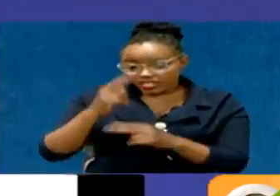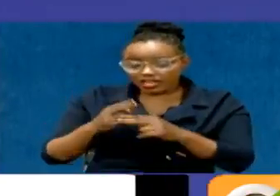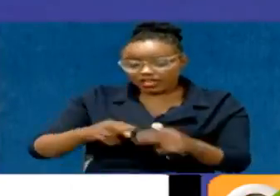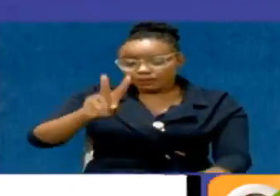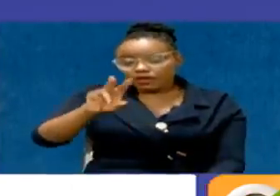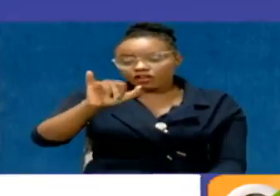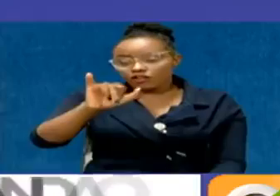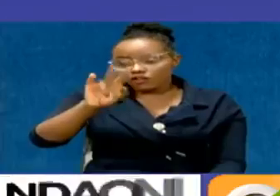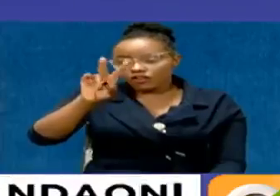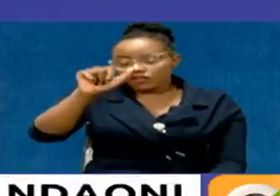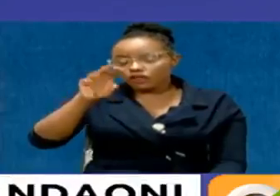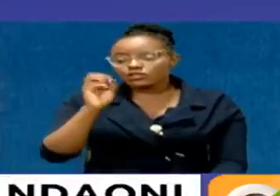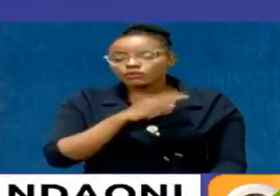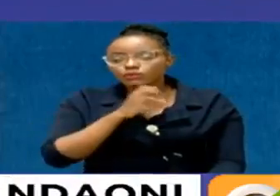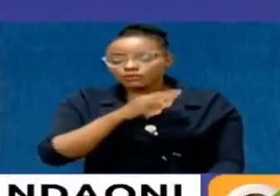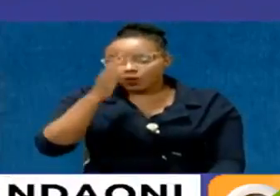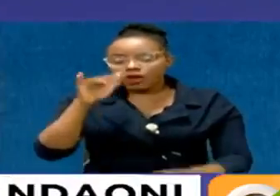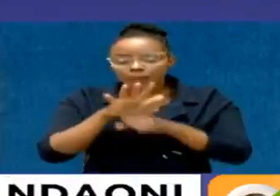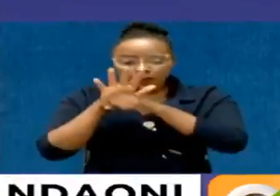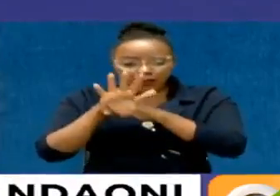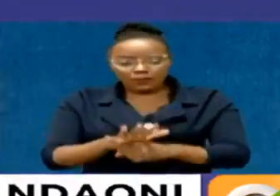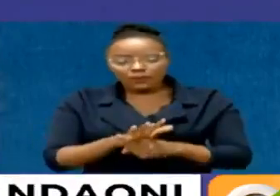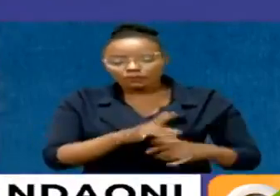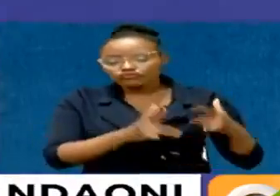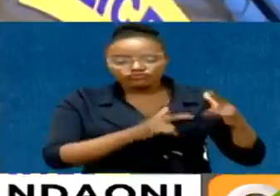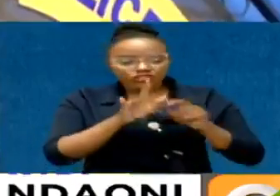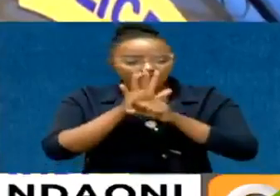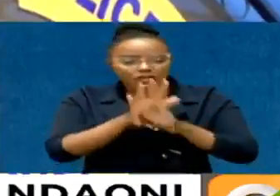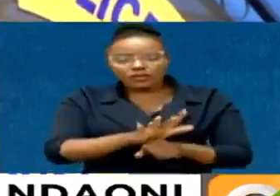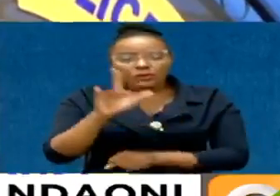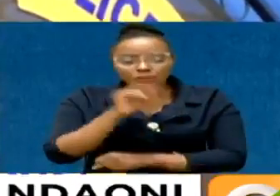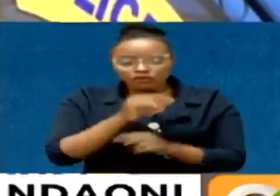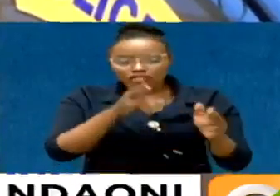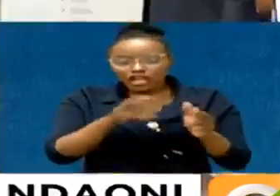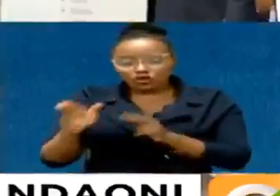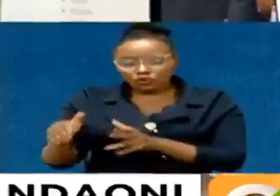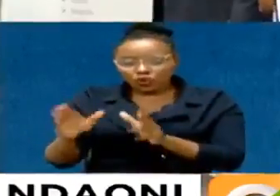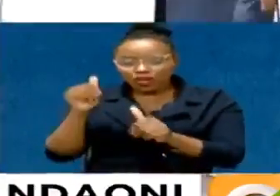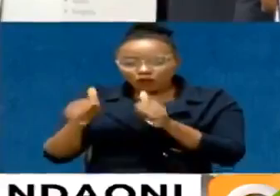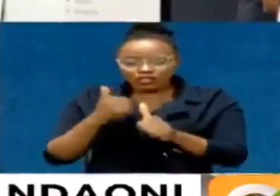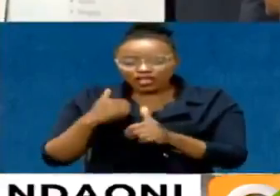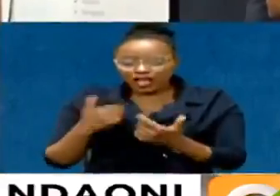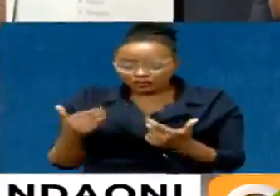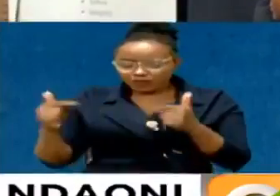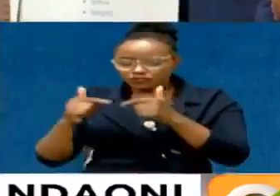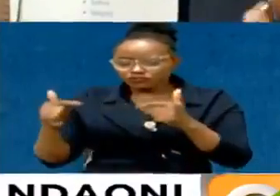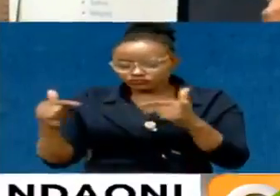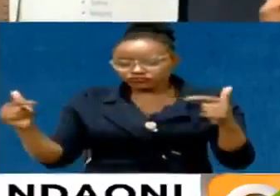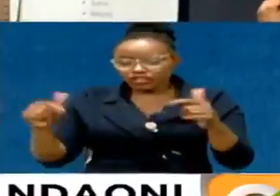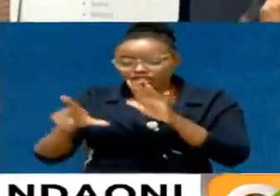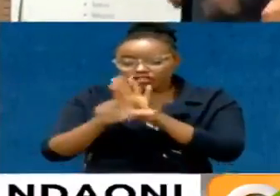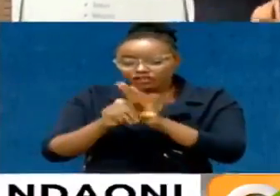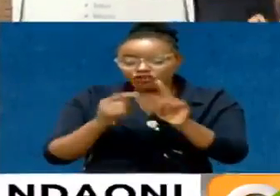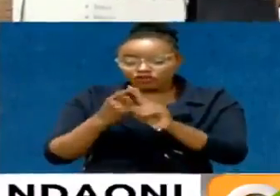Williams alionekana kilalamika kuhusu kunya nyaswa kima penzi na kubaguliwa ni mtindo ambao sasa ni marufuku kulingana na inspector